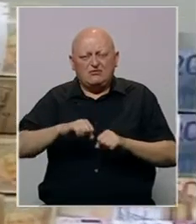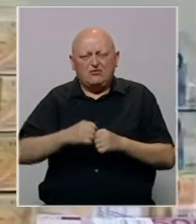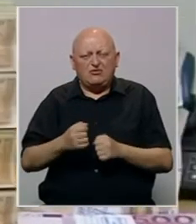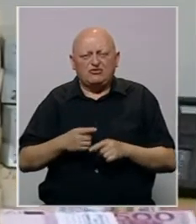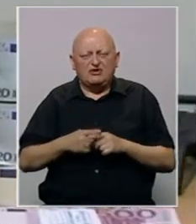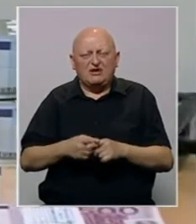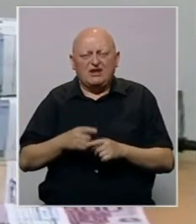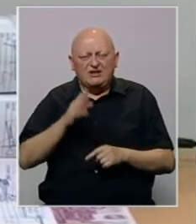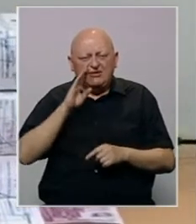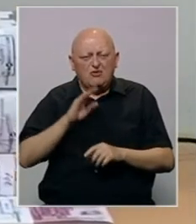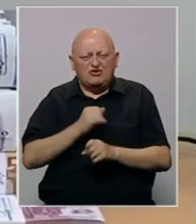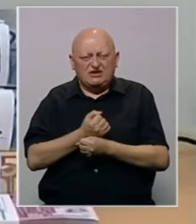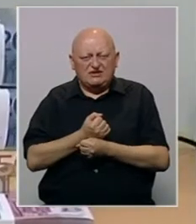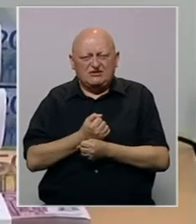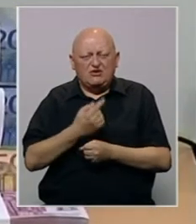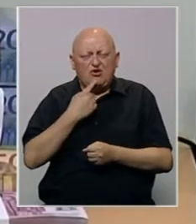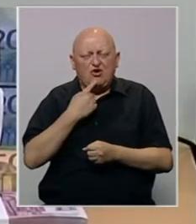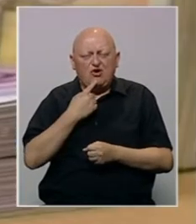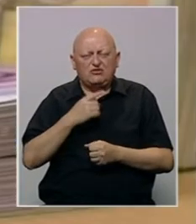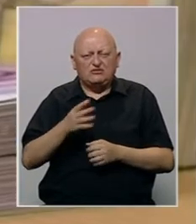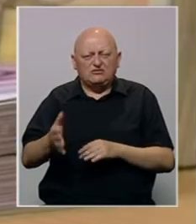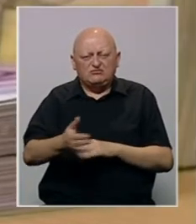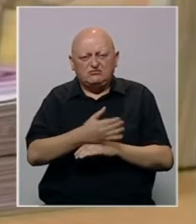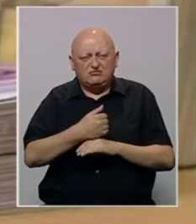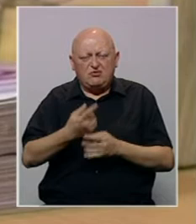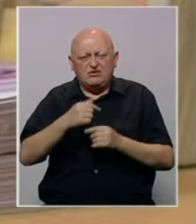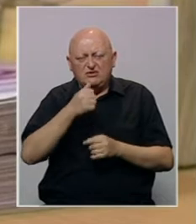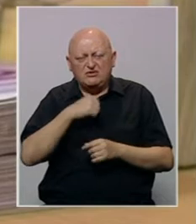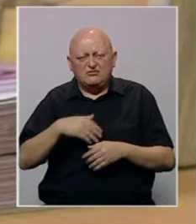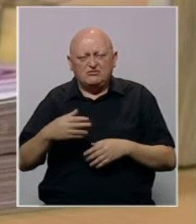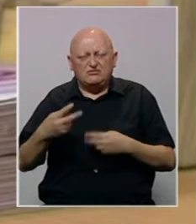kreditni rejting Bosne i Hercegovine, koji osim prihoda od indirektnih poreza